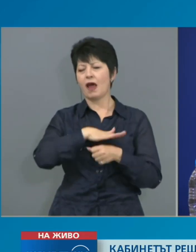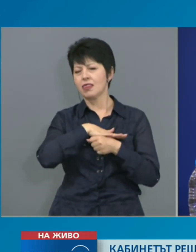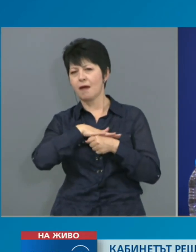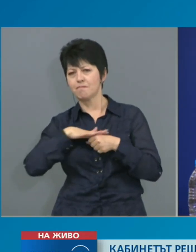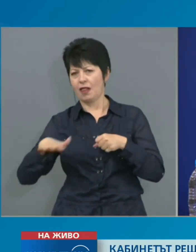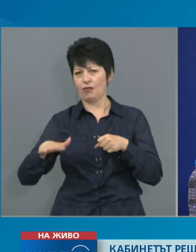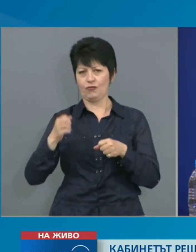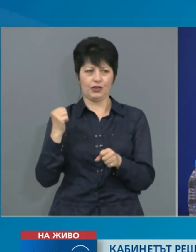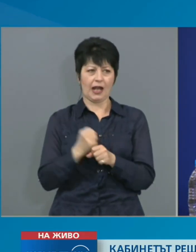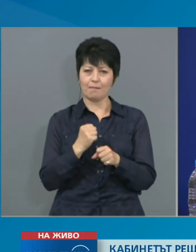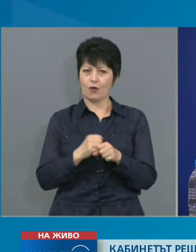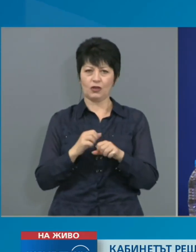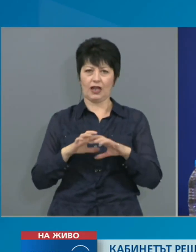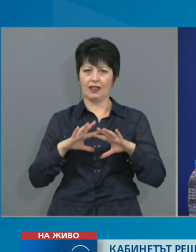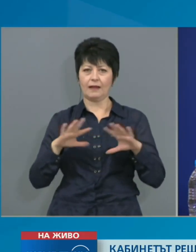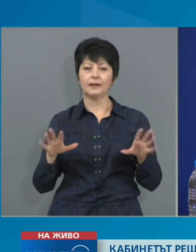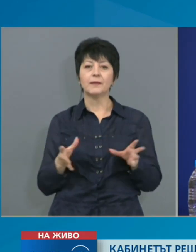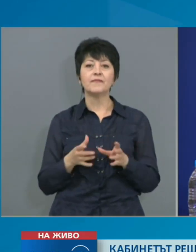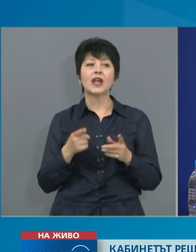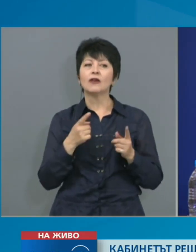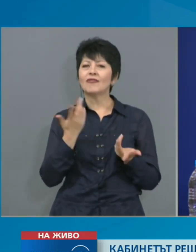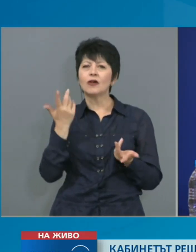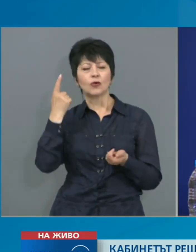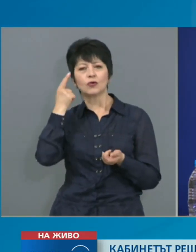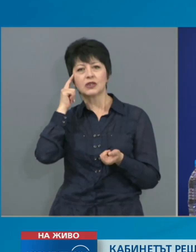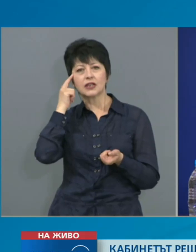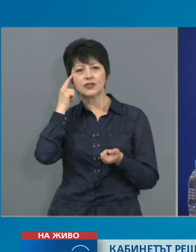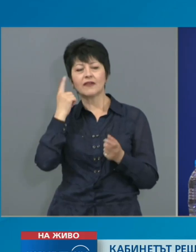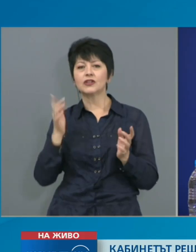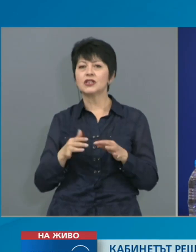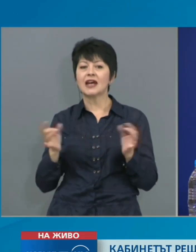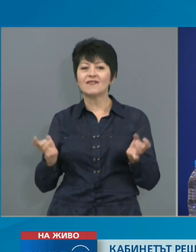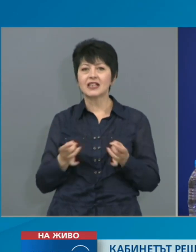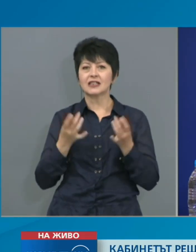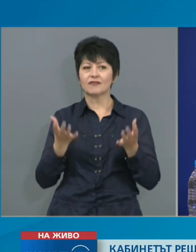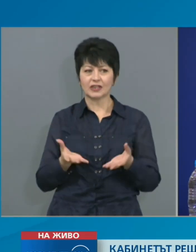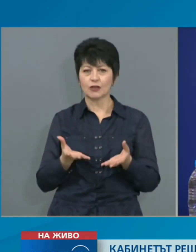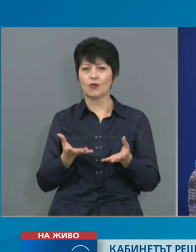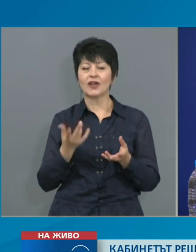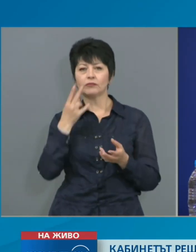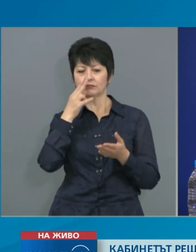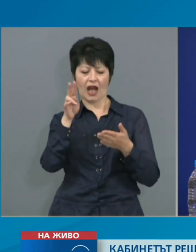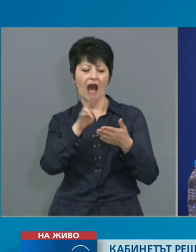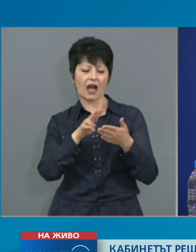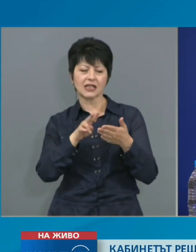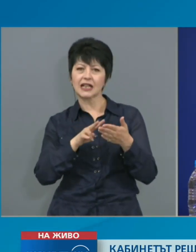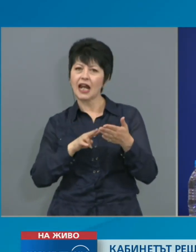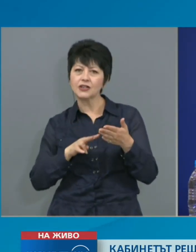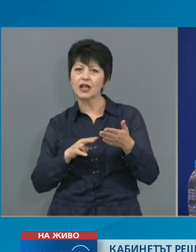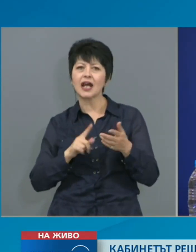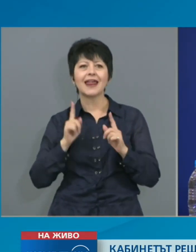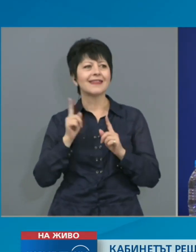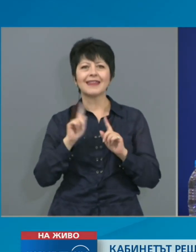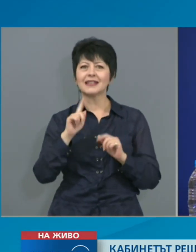обхват. Това означава да се възобнови разглеждането не само на